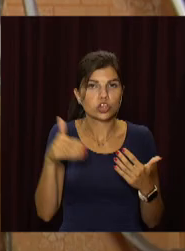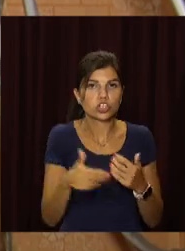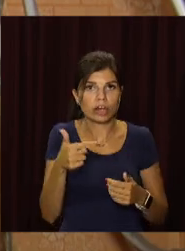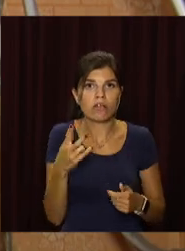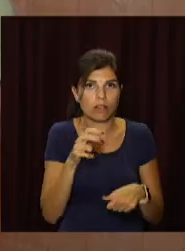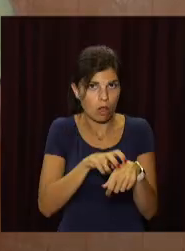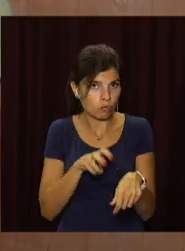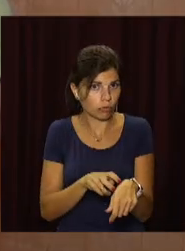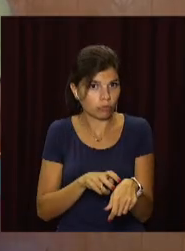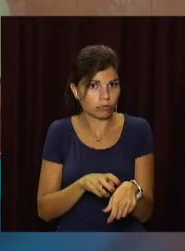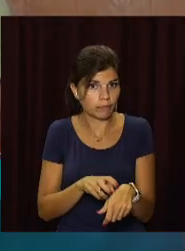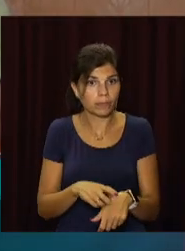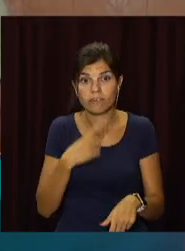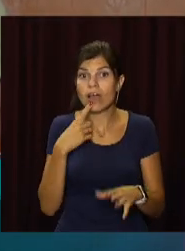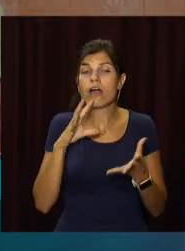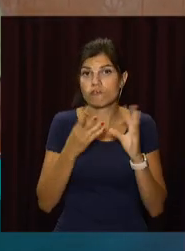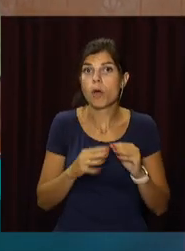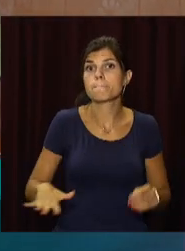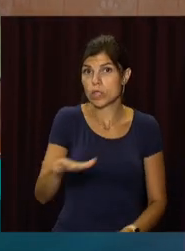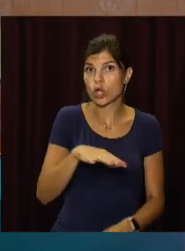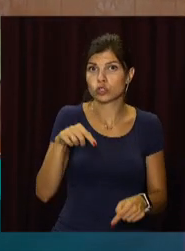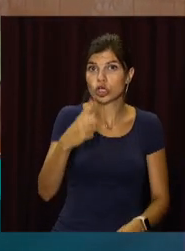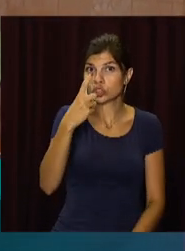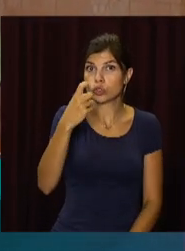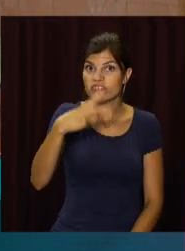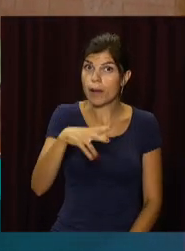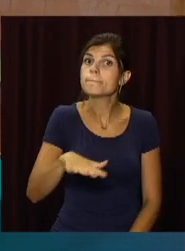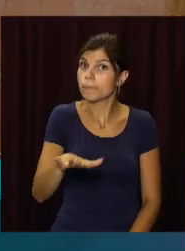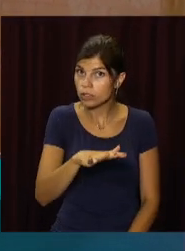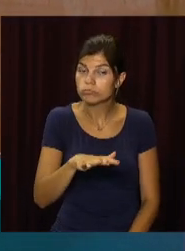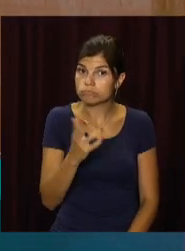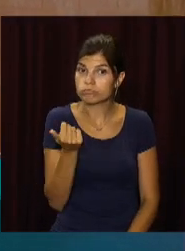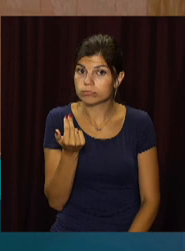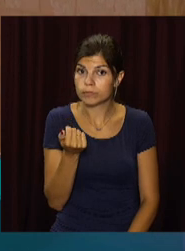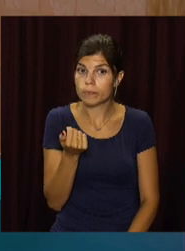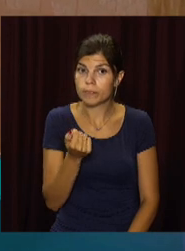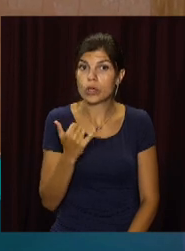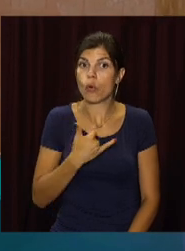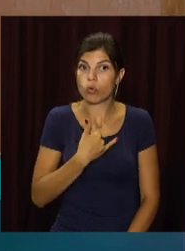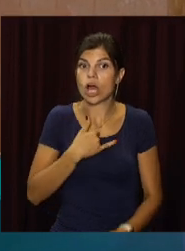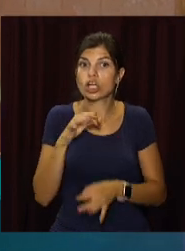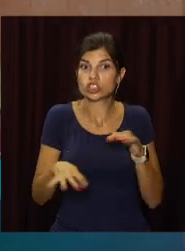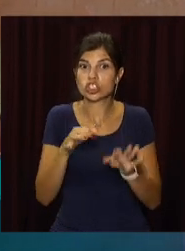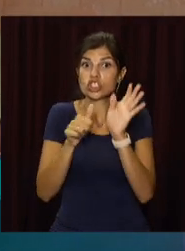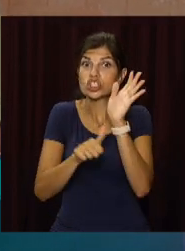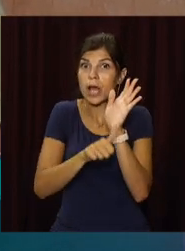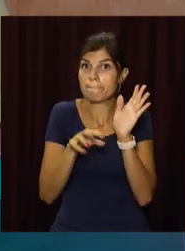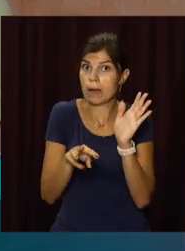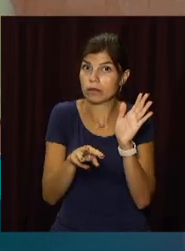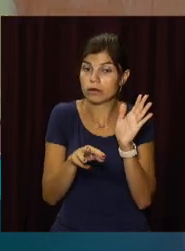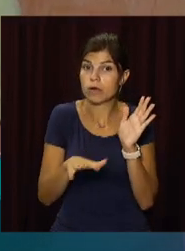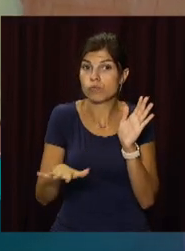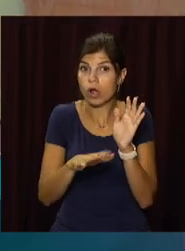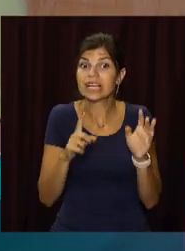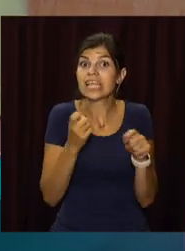гривень податку. Загальний метраж тут 120 метрів. І в нас зайвих 60 метрів. І